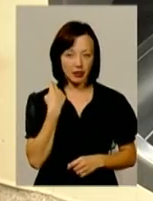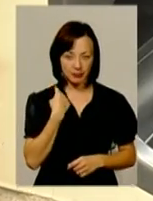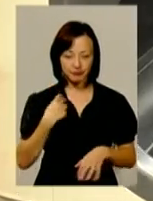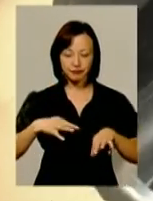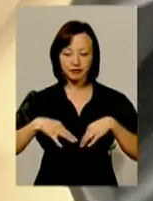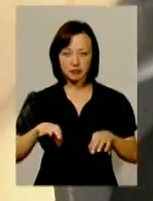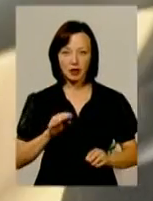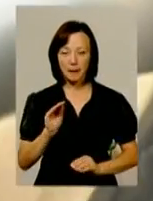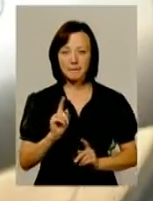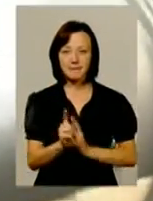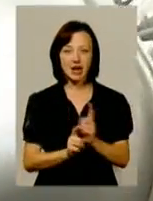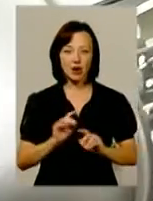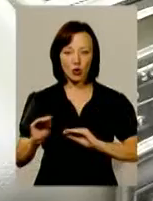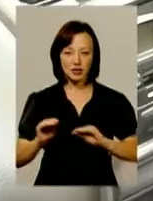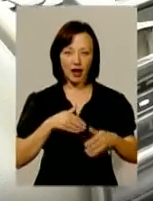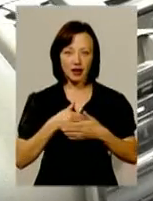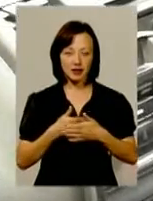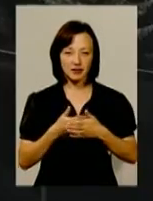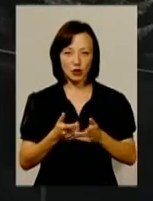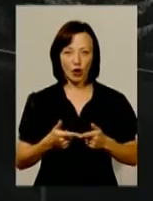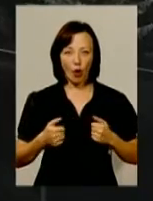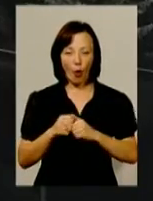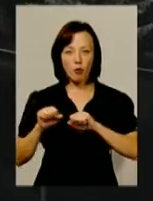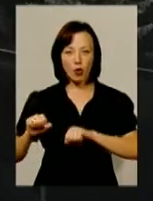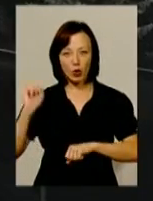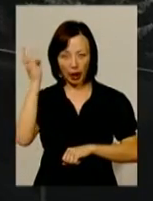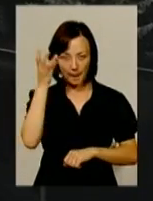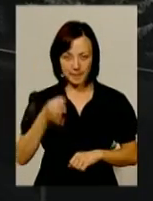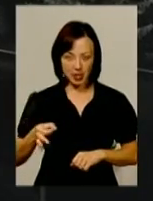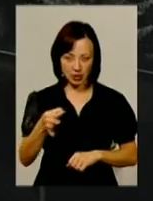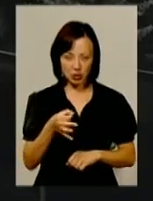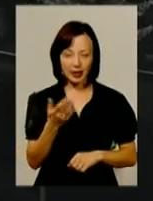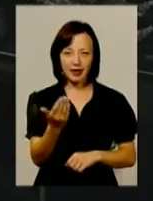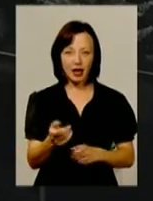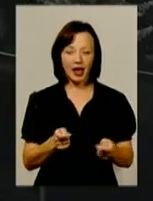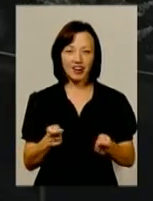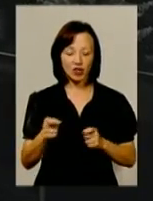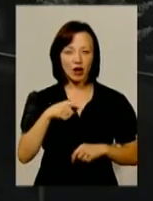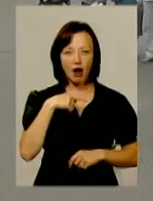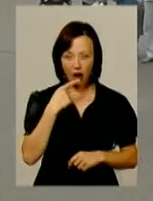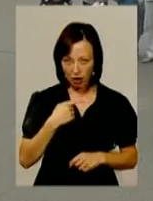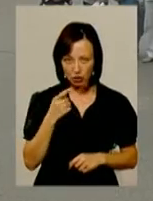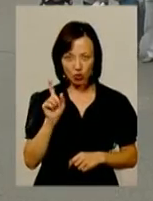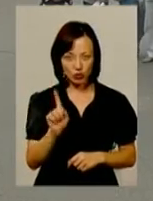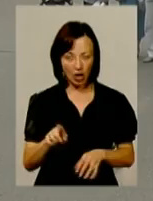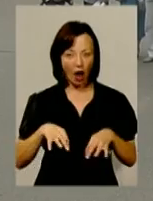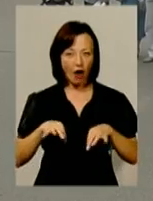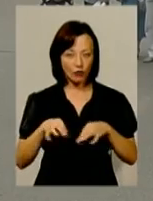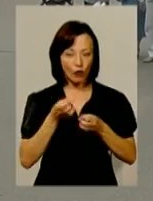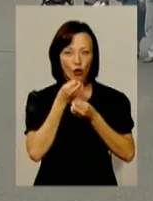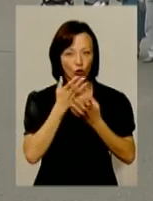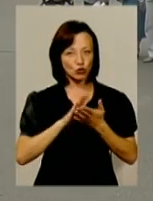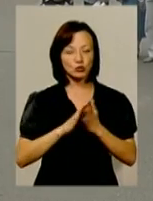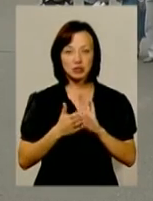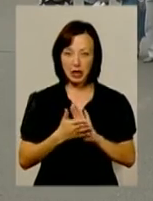переоснастили активісти громадської організації громадянської оборони Хмельниччини. Її керівник Микола Кабачинський каже, хоча авто і в досить хорошому